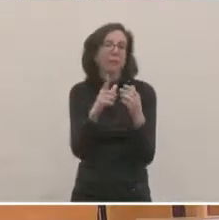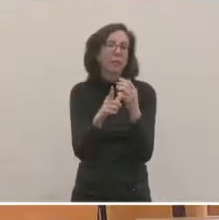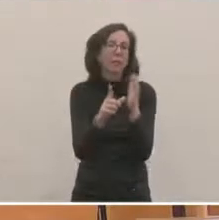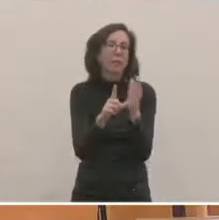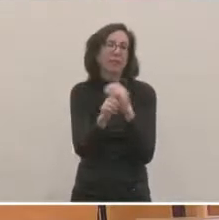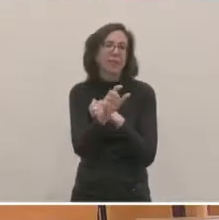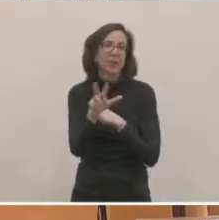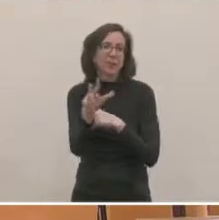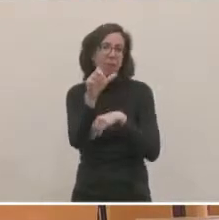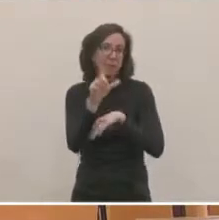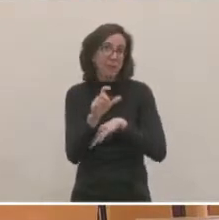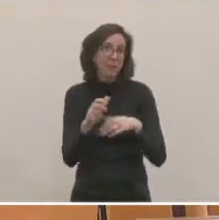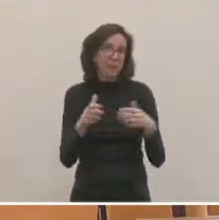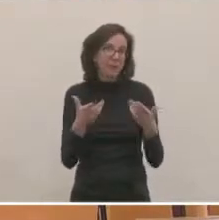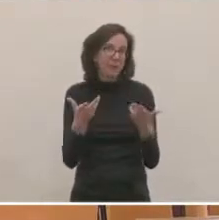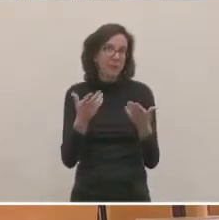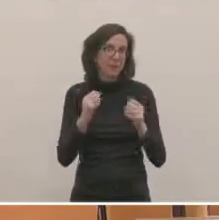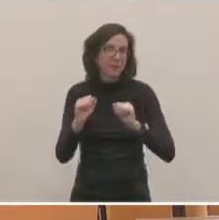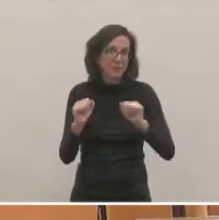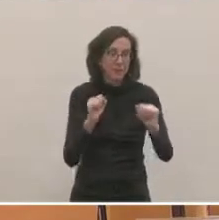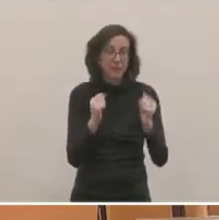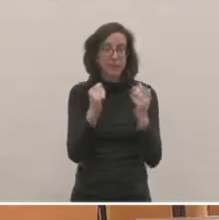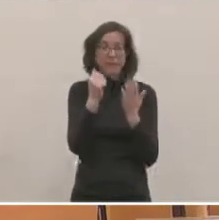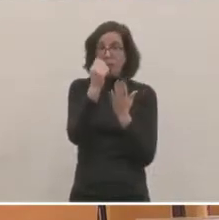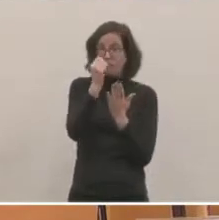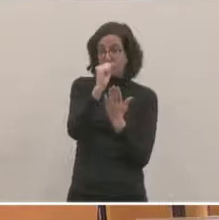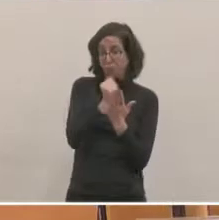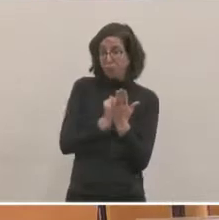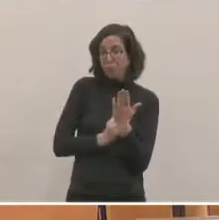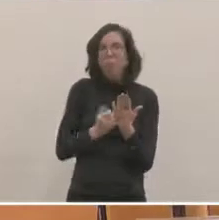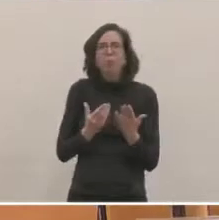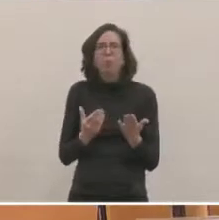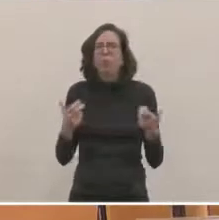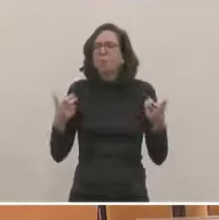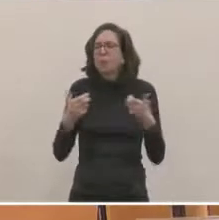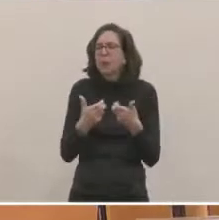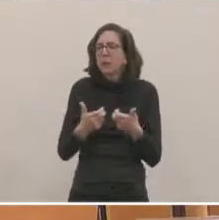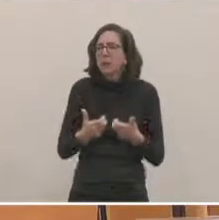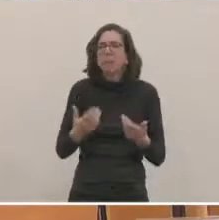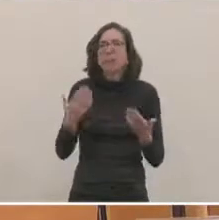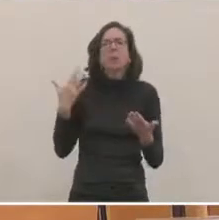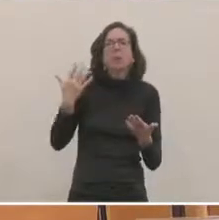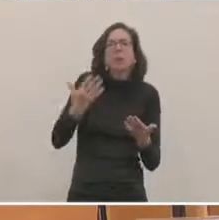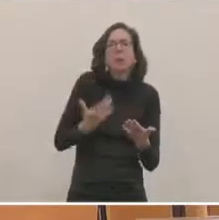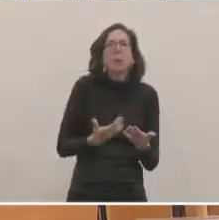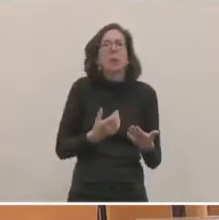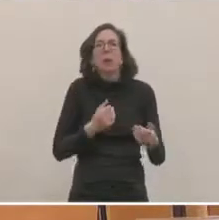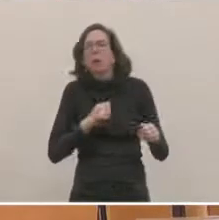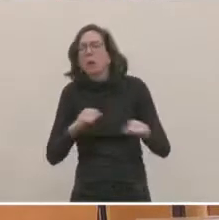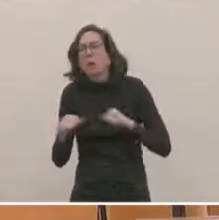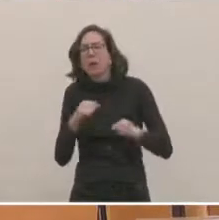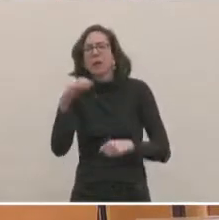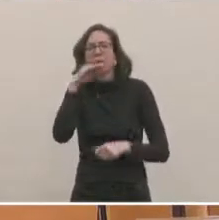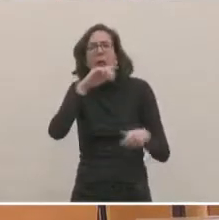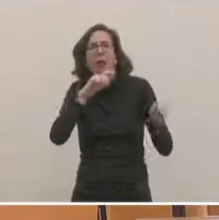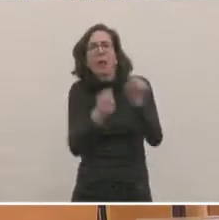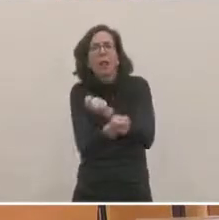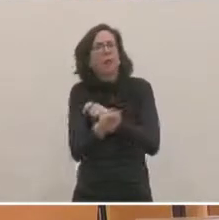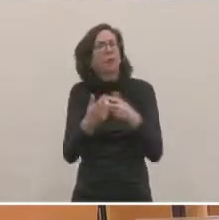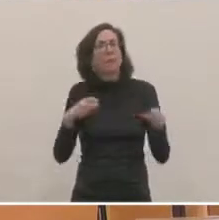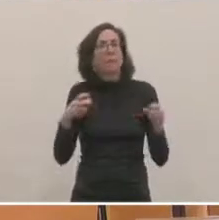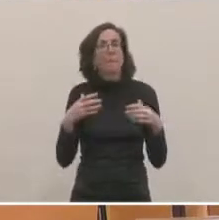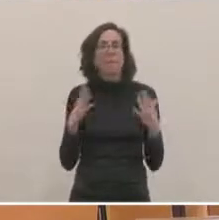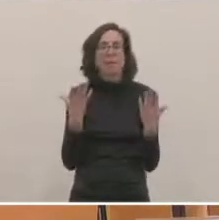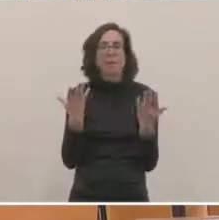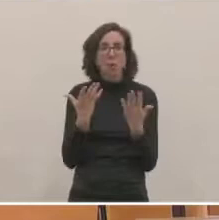le fonctionnement et surtout les finances de la régie telles qu'elles existent aujourd'hui par une décision active et nous avons créé